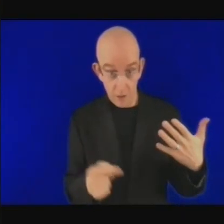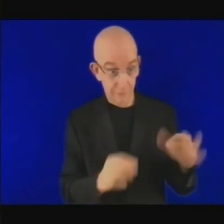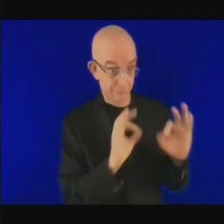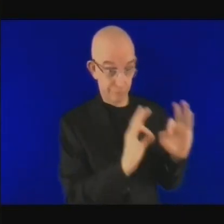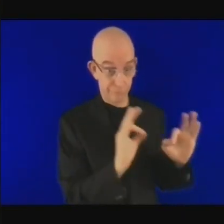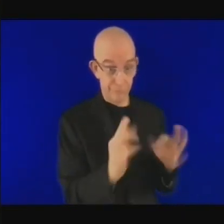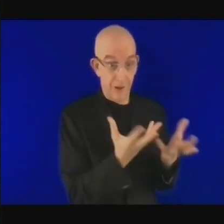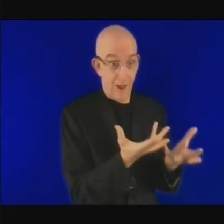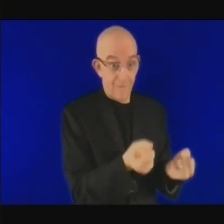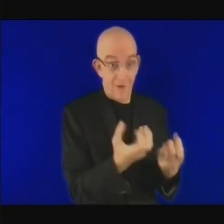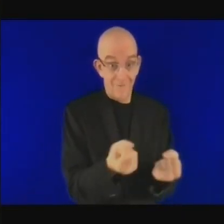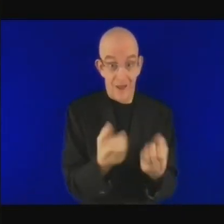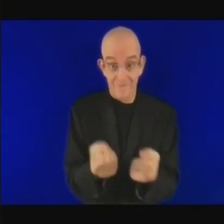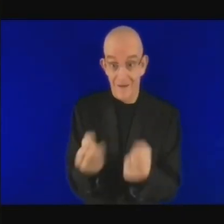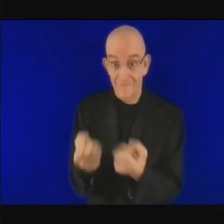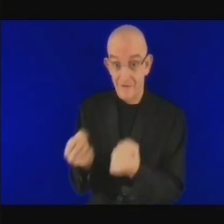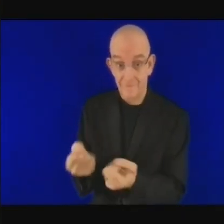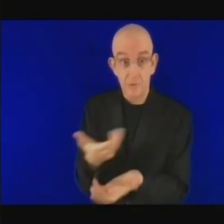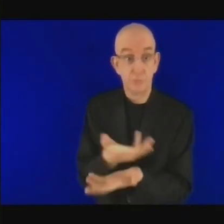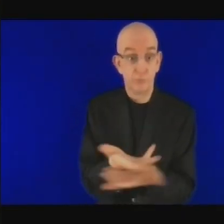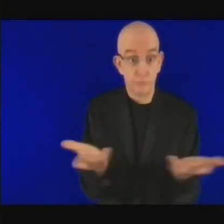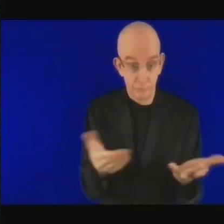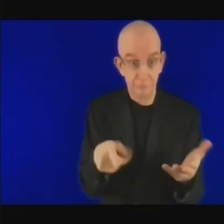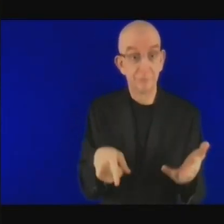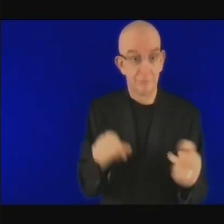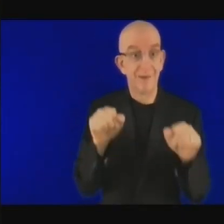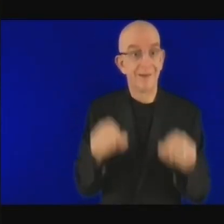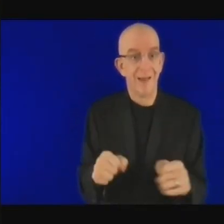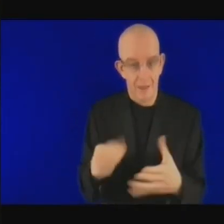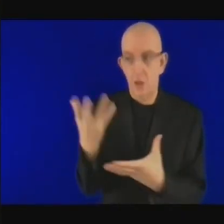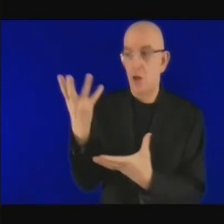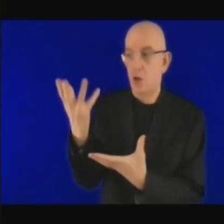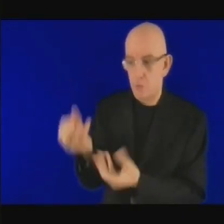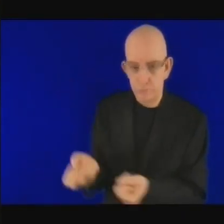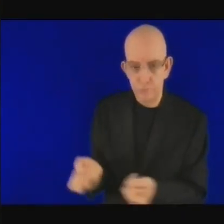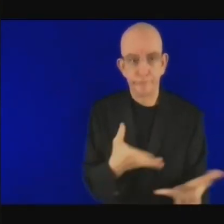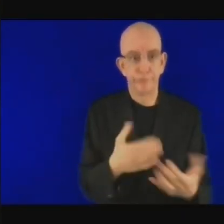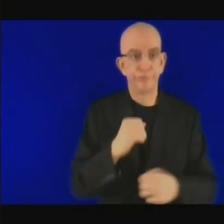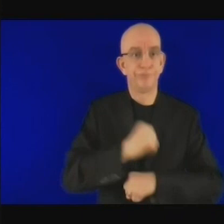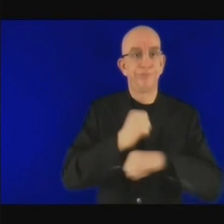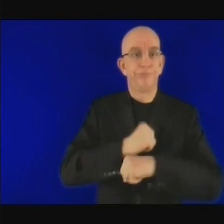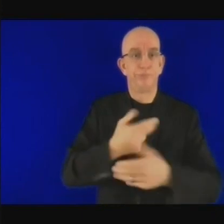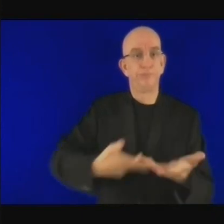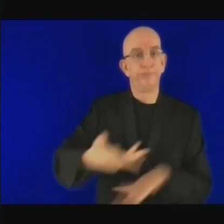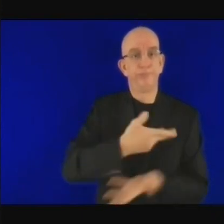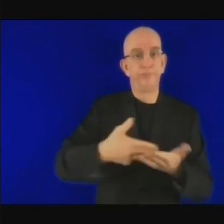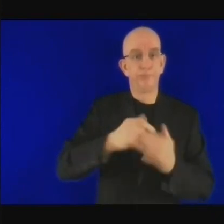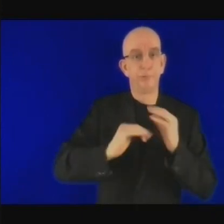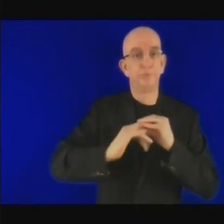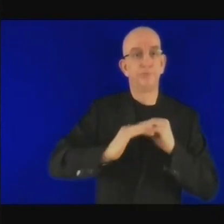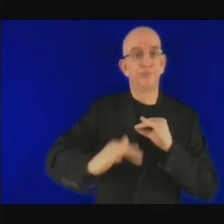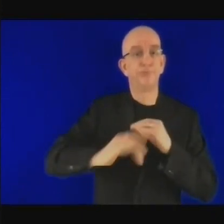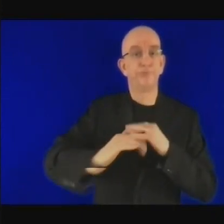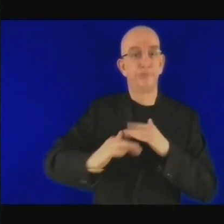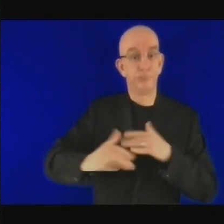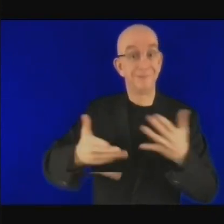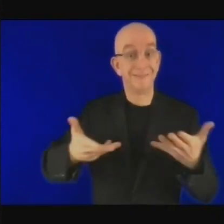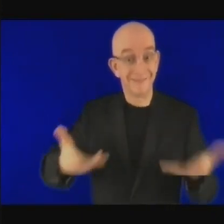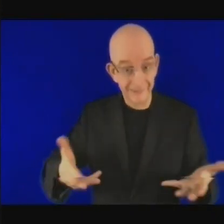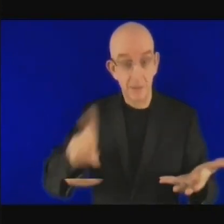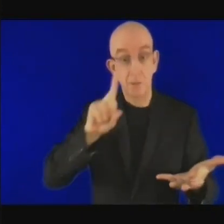ce type d'énergie ces énergies qui ne sont pas stables car si on